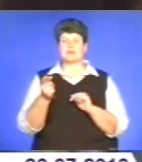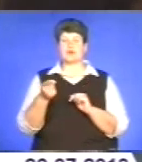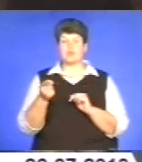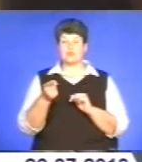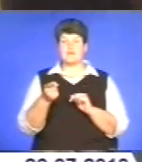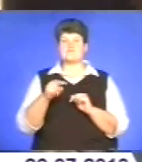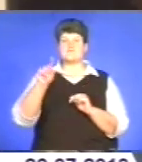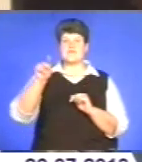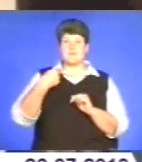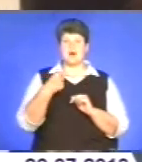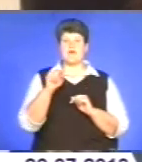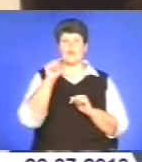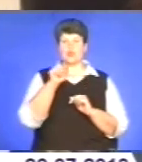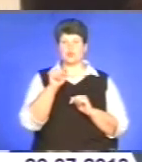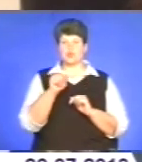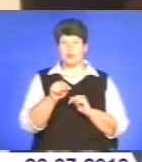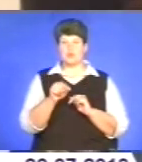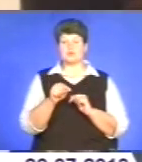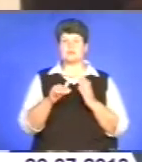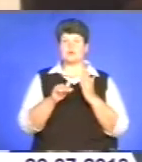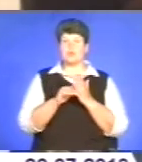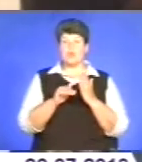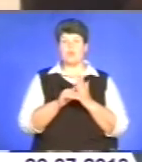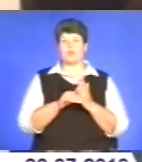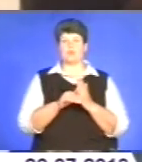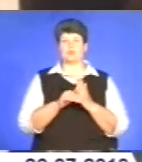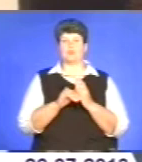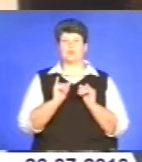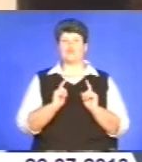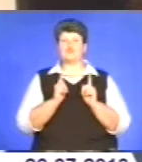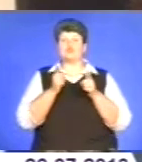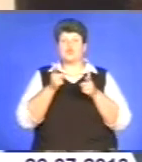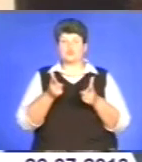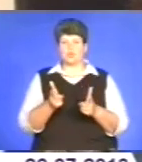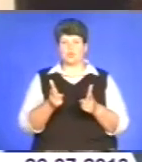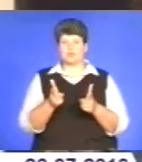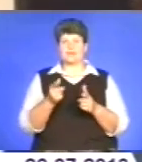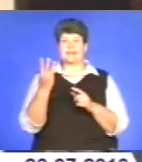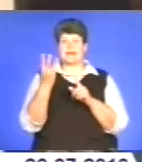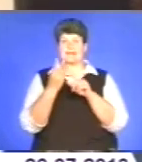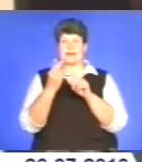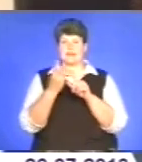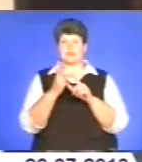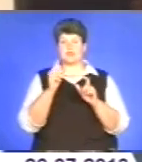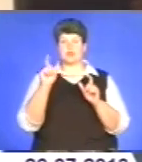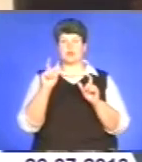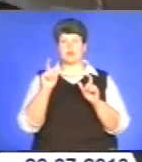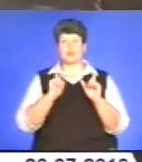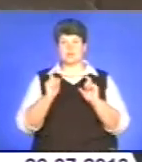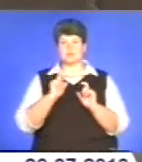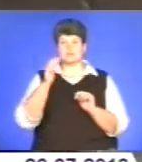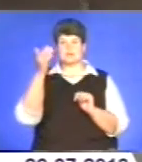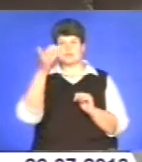вимагав у нього неправомірну вигоду за сприяння йому у вступі на третій курс заочної форми навчання.